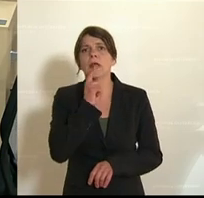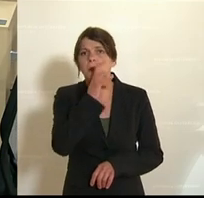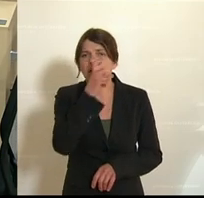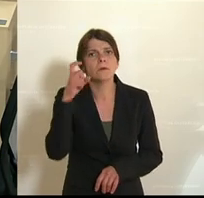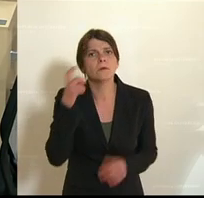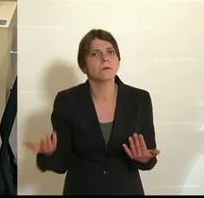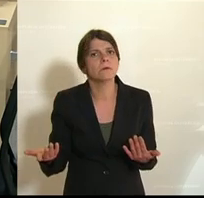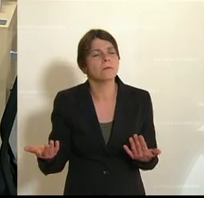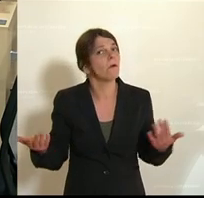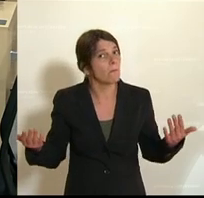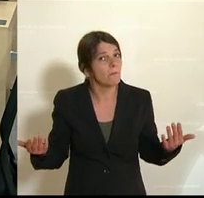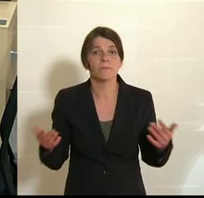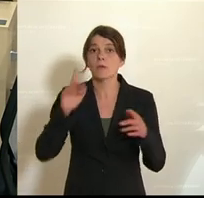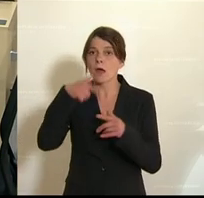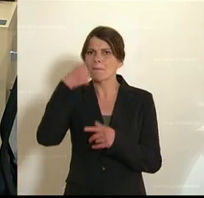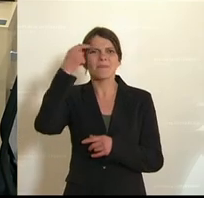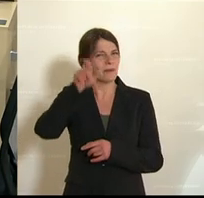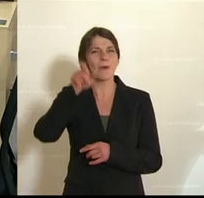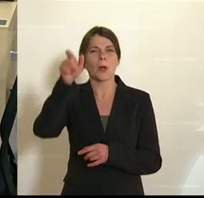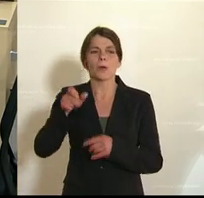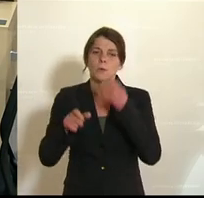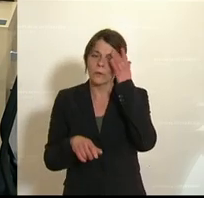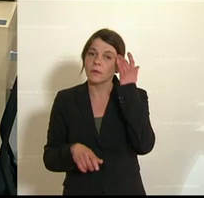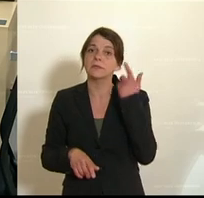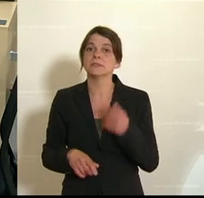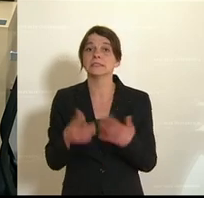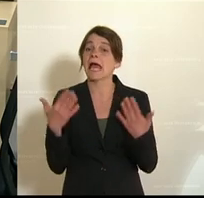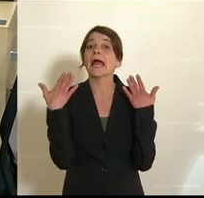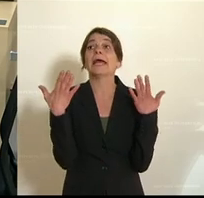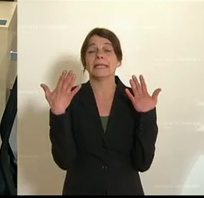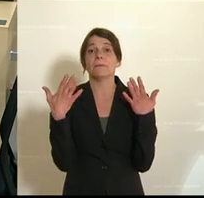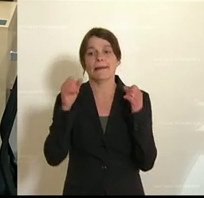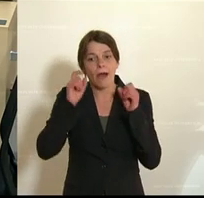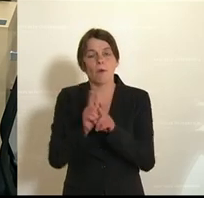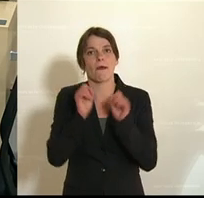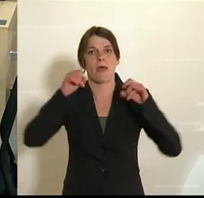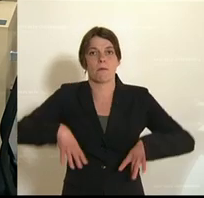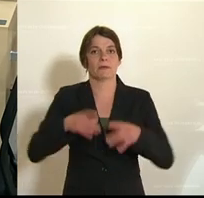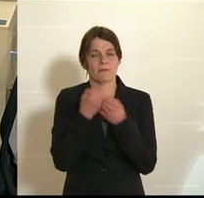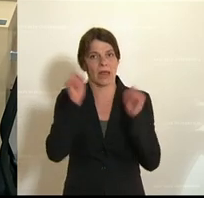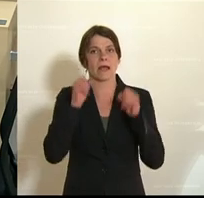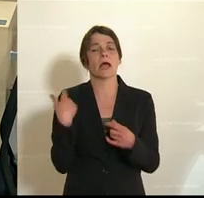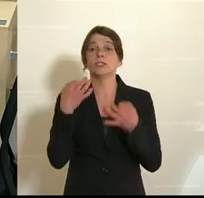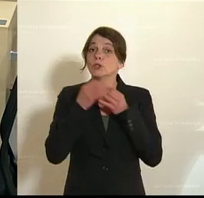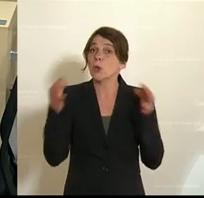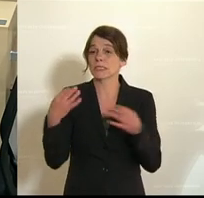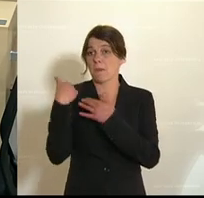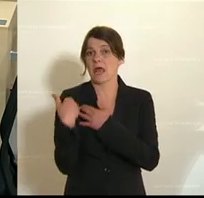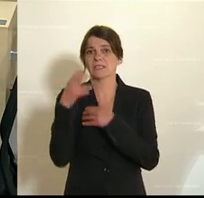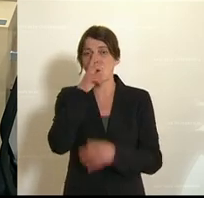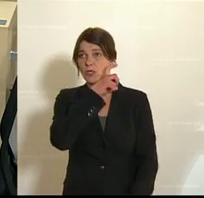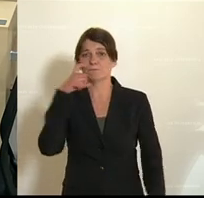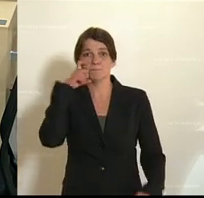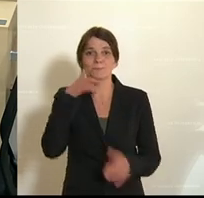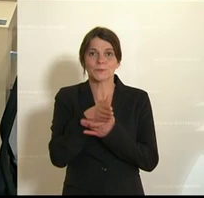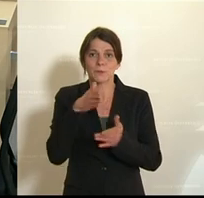oben gehabt. Und damit die Bevölkerung davon endlich befreit wird. Es ist nämlich eine irrsinnige Belastung, dieses komische